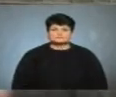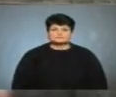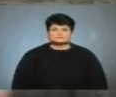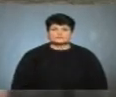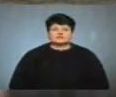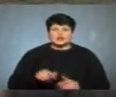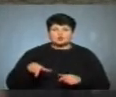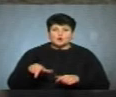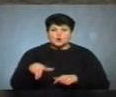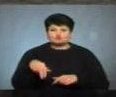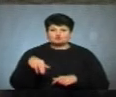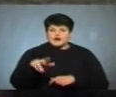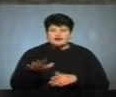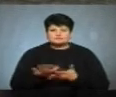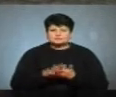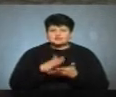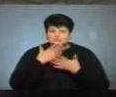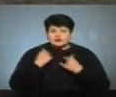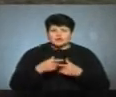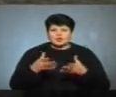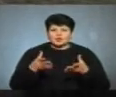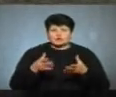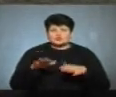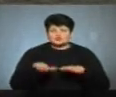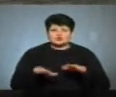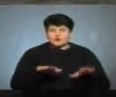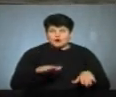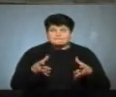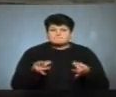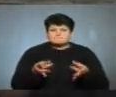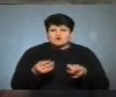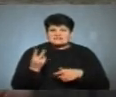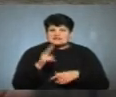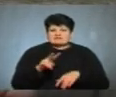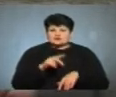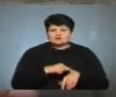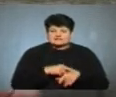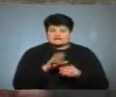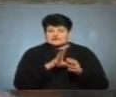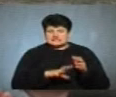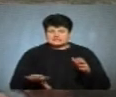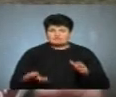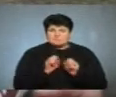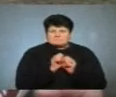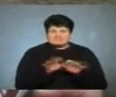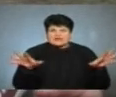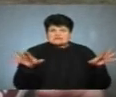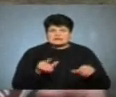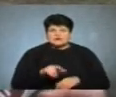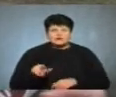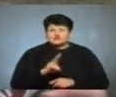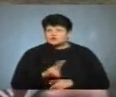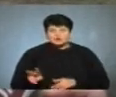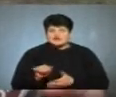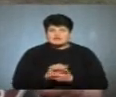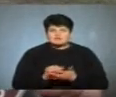Тротуари не почищені, ноги вже мокрі за дві години. Дорога не почищена, каналізація погано працює, все бризкають на людей. Ніхто не прибирає,